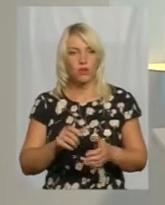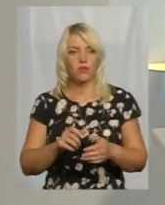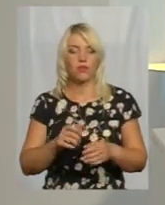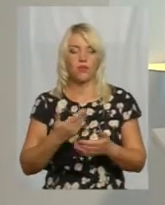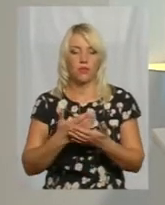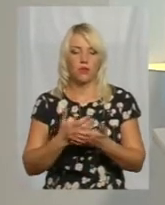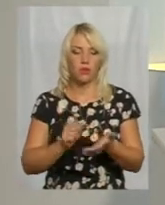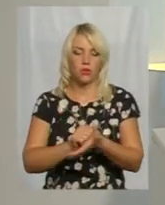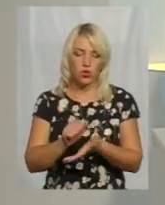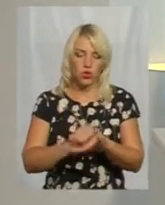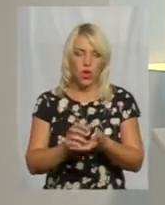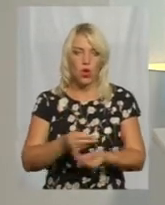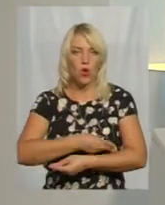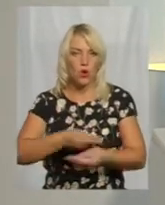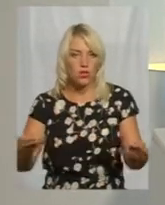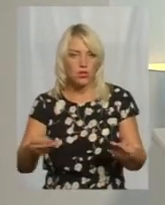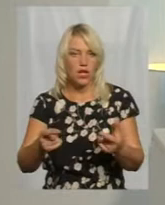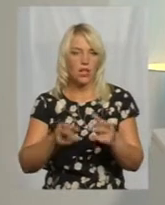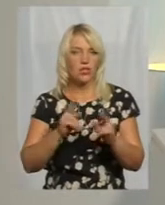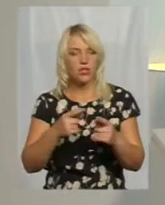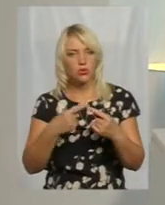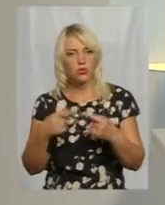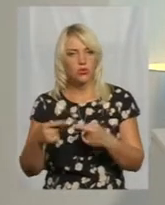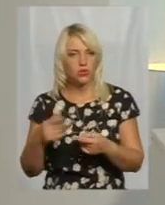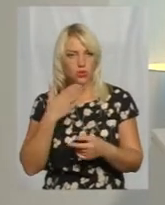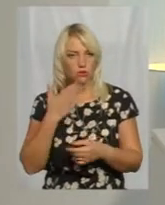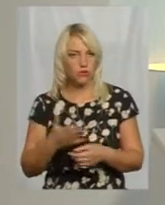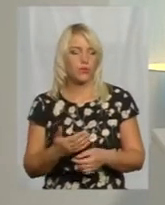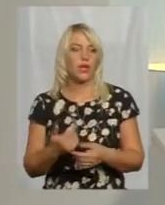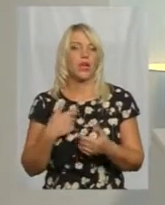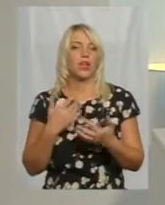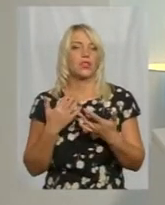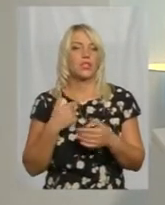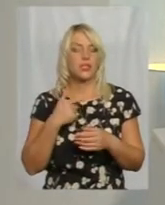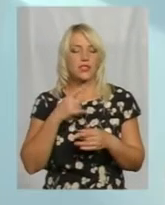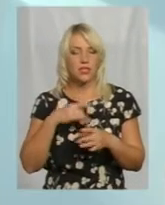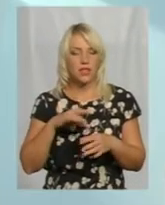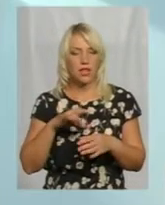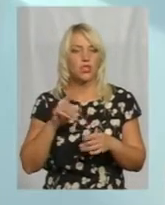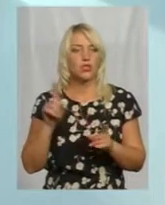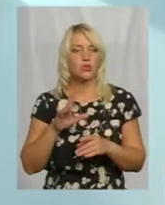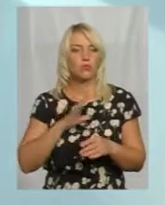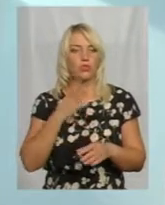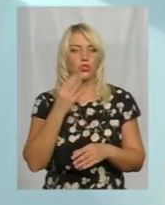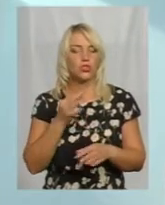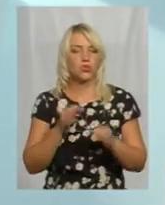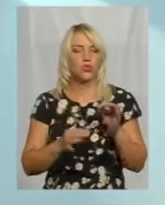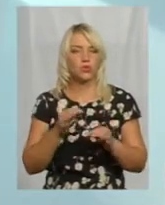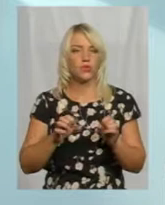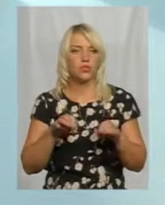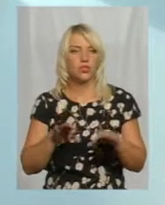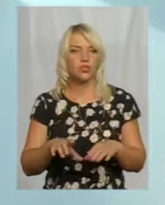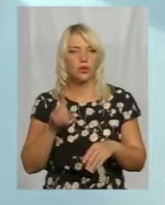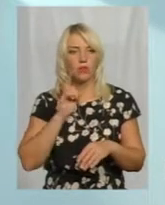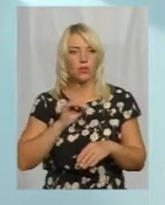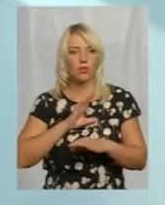розподілили, чи якось по іншому? Ну, ж, скільки я сказала на перших порах, що були судові ще рішення. І тому,